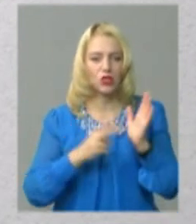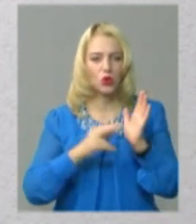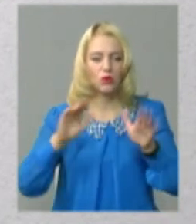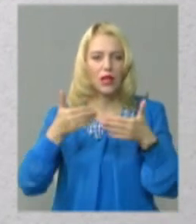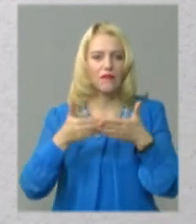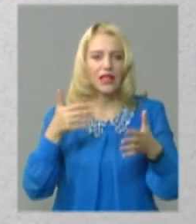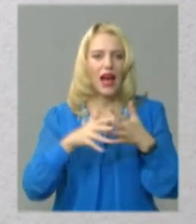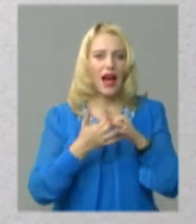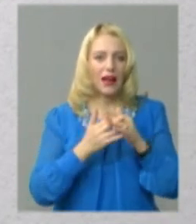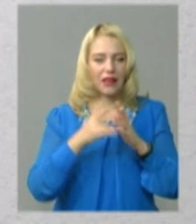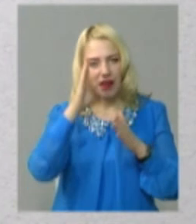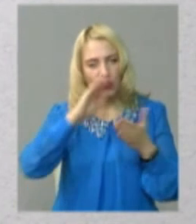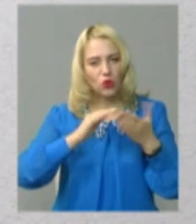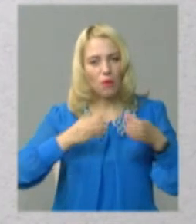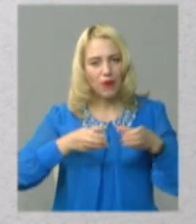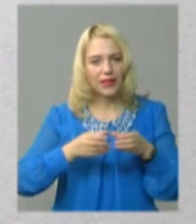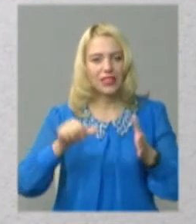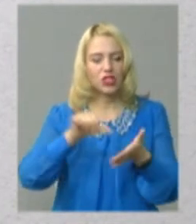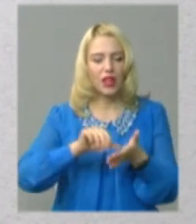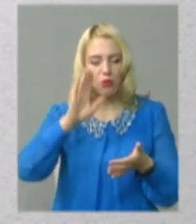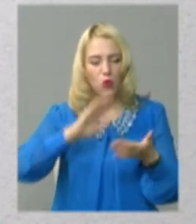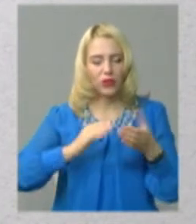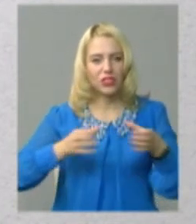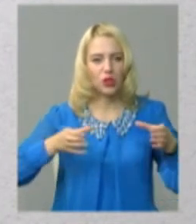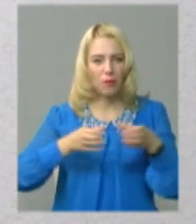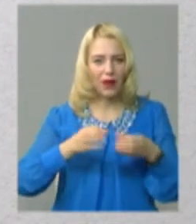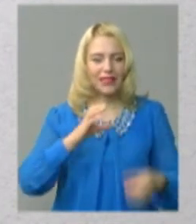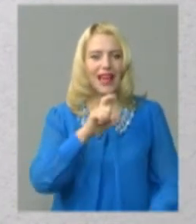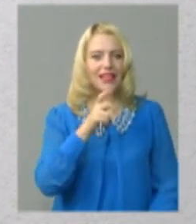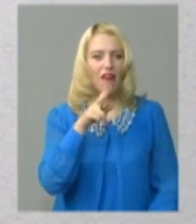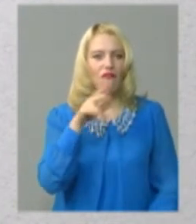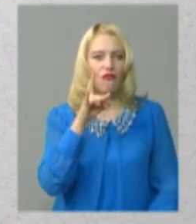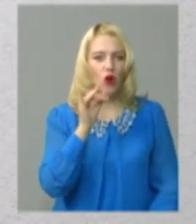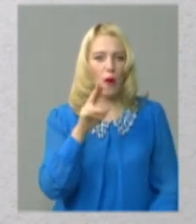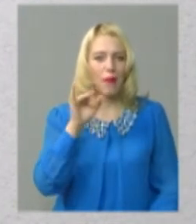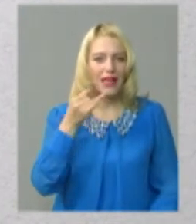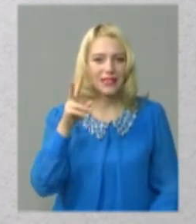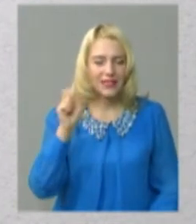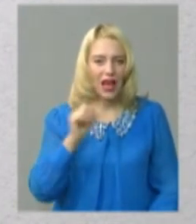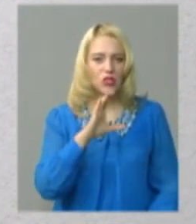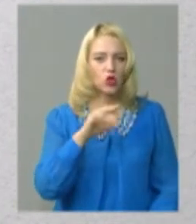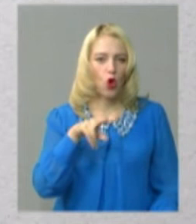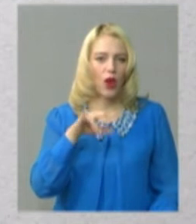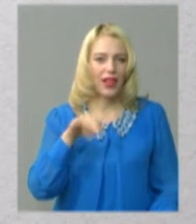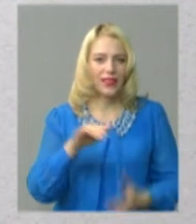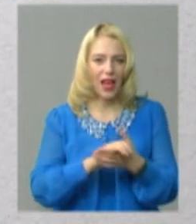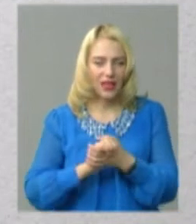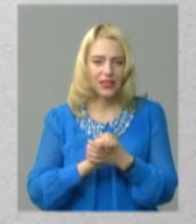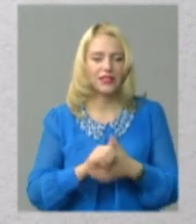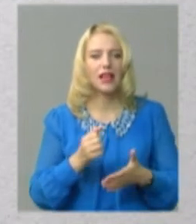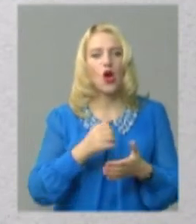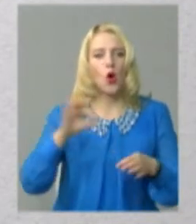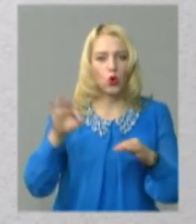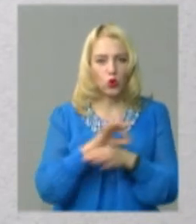від Аграрної партії. Член політичної партії «Європейська Солідарність». Болотується від цієї ж політсили. Одружений.